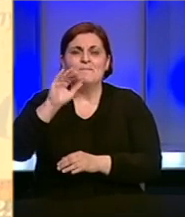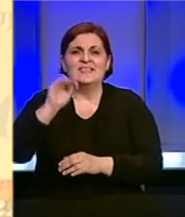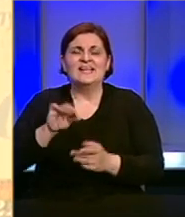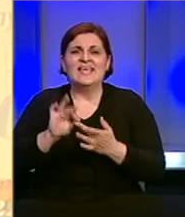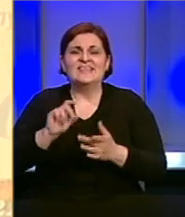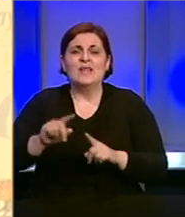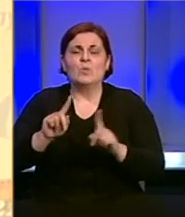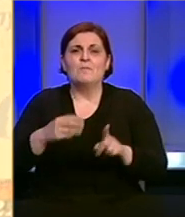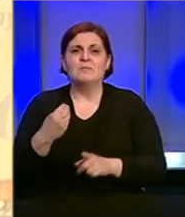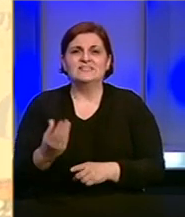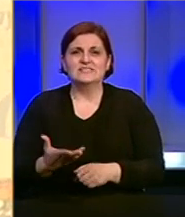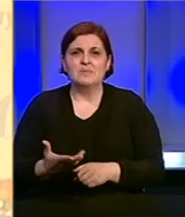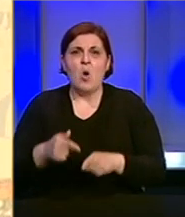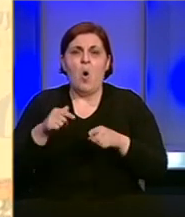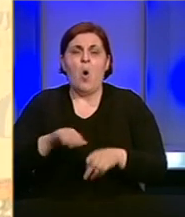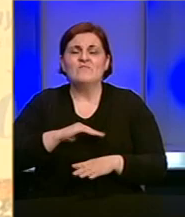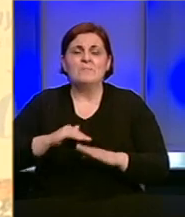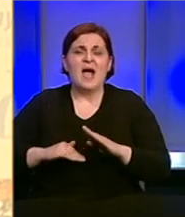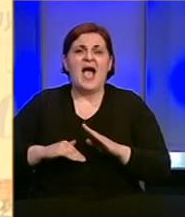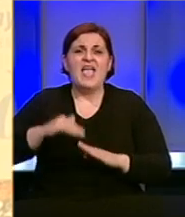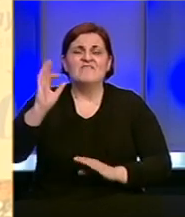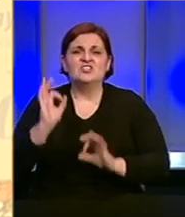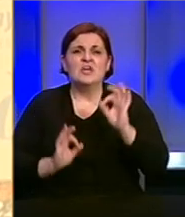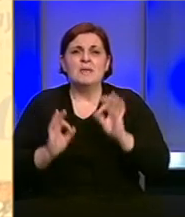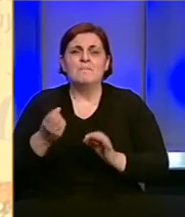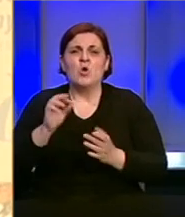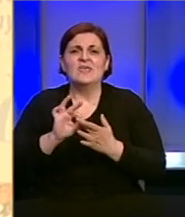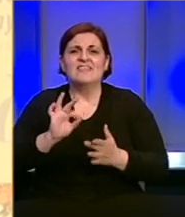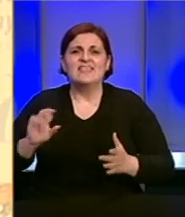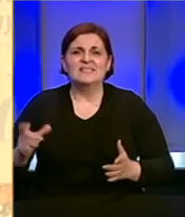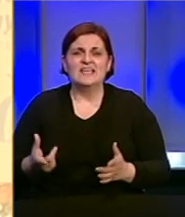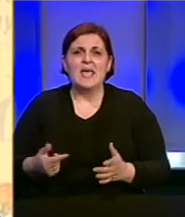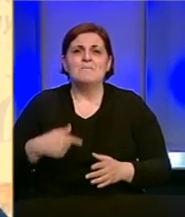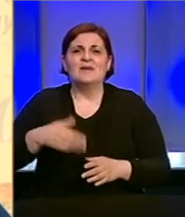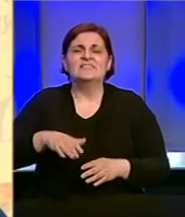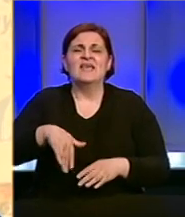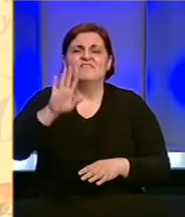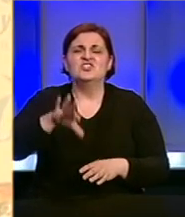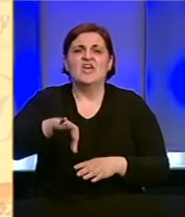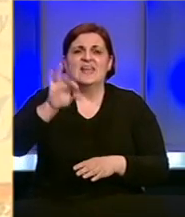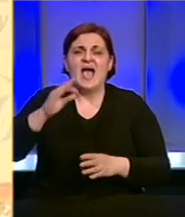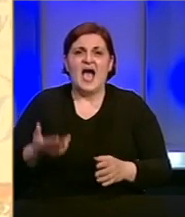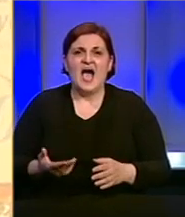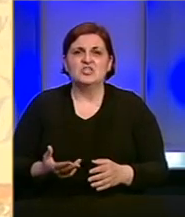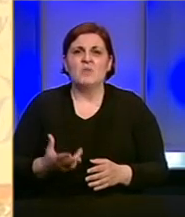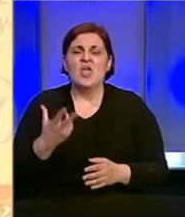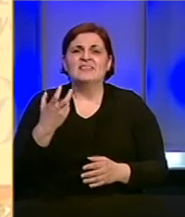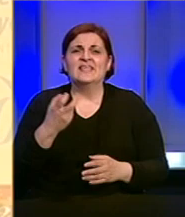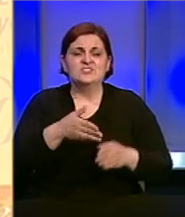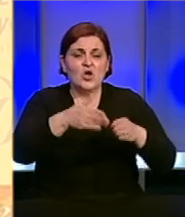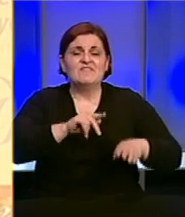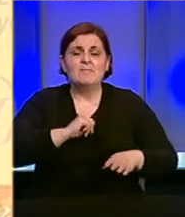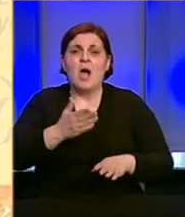testiranih u Republike Srpskoj. Znači ovdje imaju mnogo veći procentovno dio testiranih pa se više i nađe. Mi imamo 300 kreveta koje još nismo